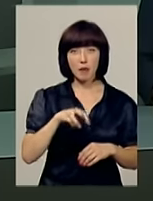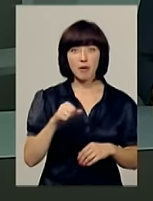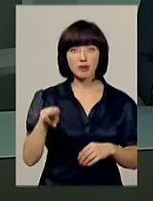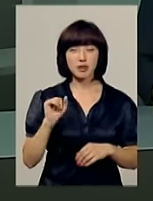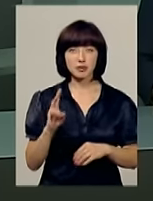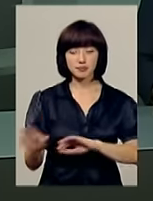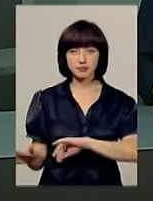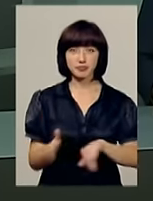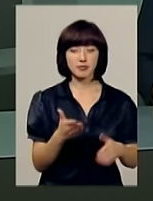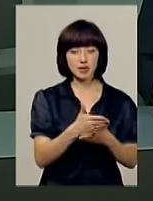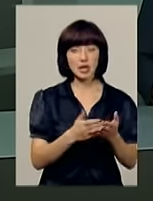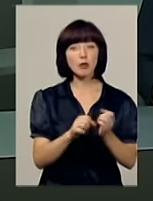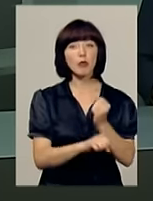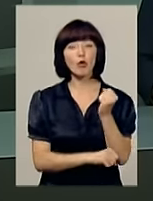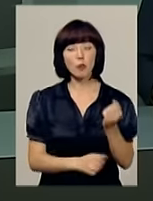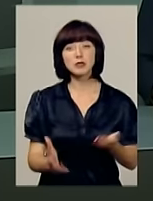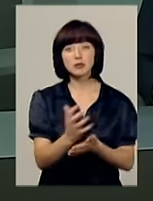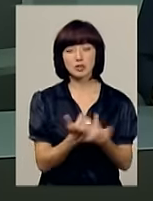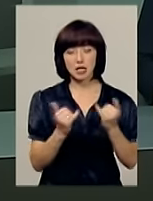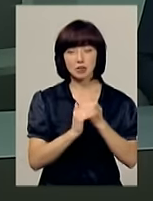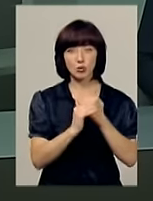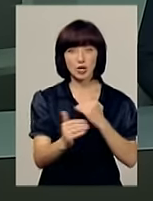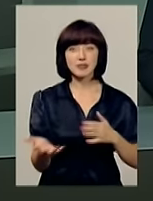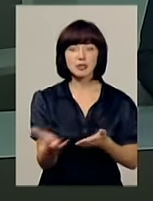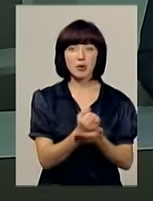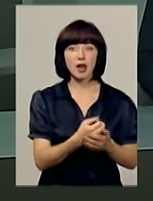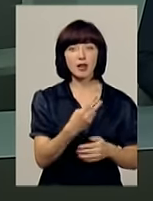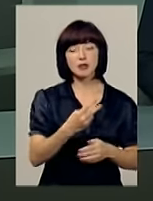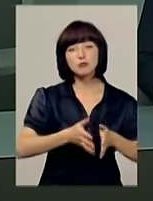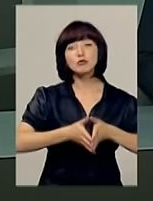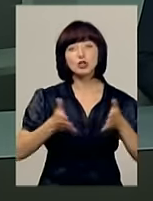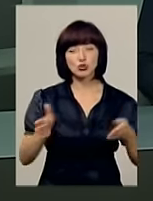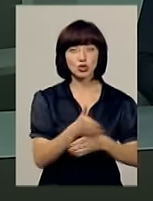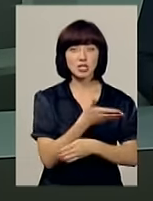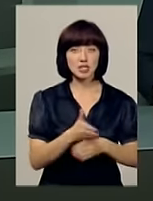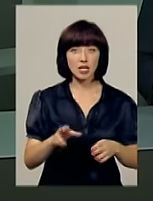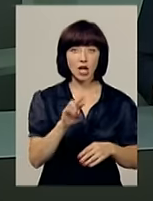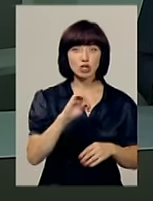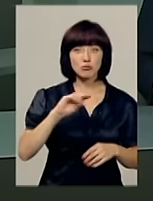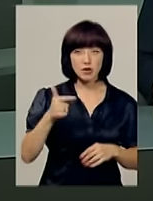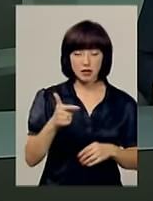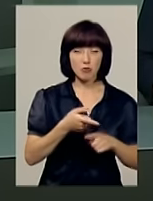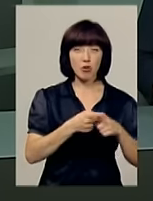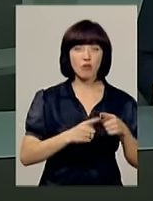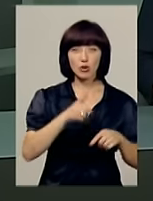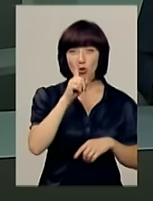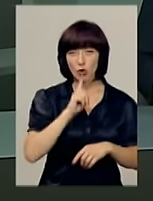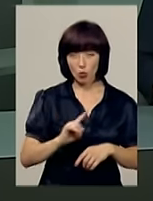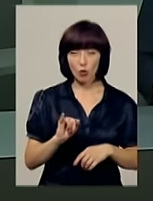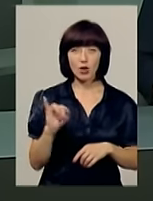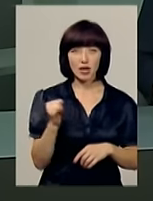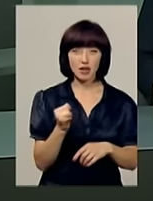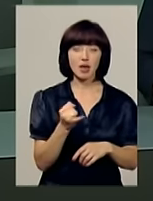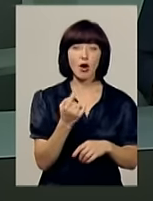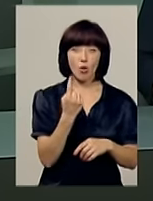Хлібороби області жнивують. Наразі з полів уже зібрали дві третини вирощеного озимого ячменю, майже половину гороху та п'яту